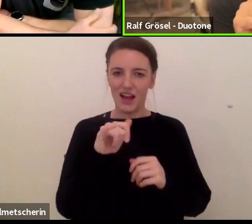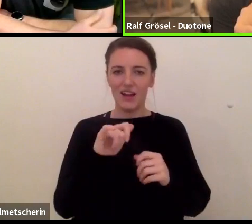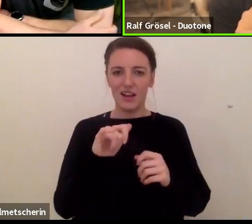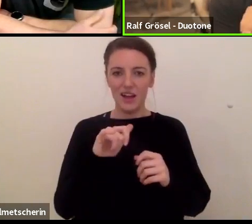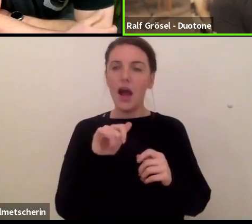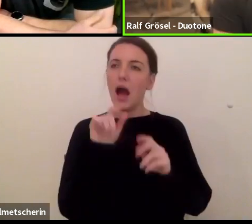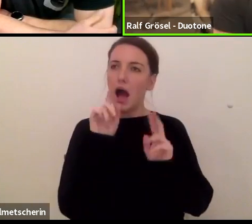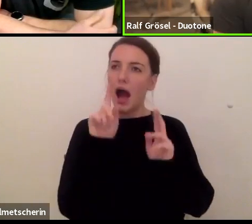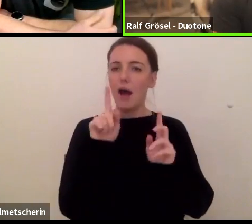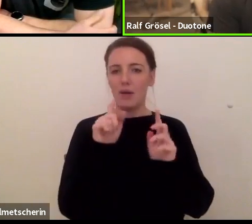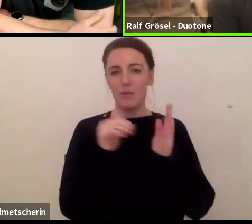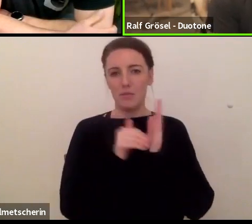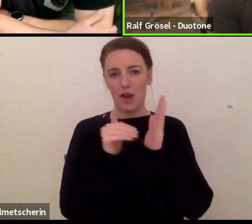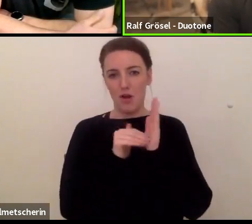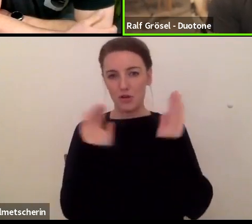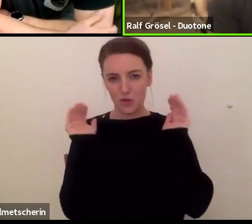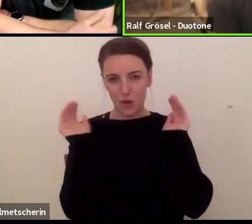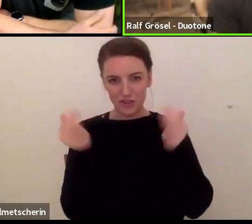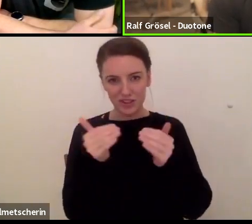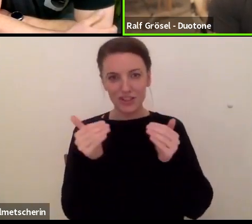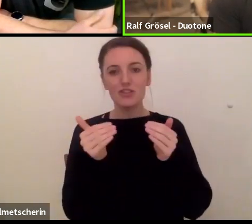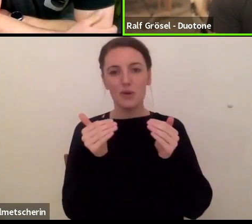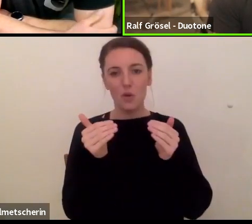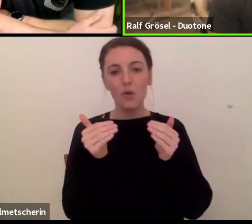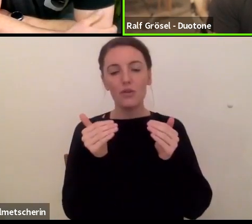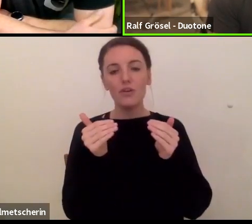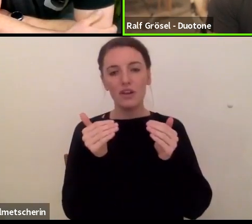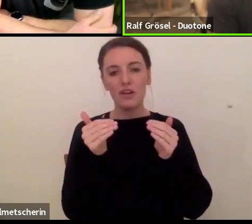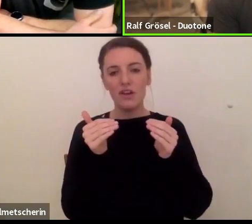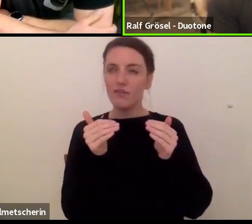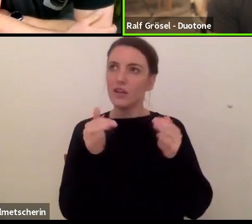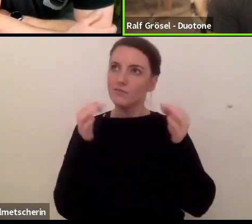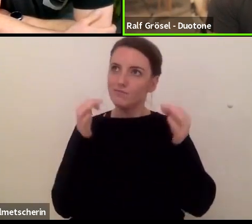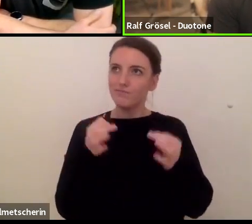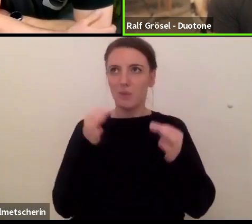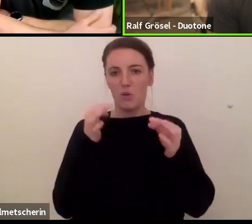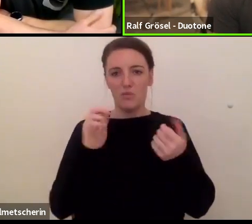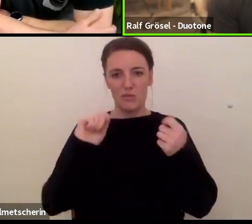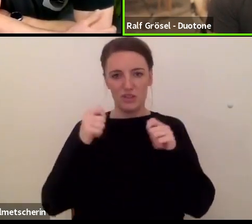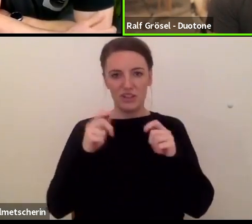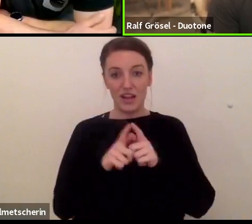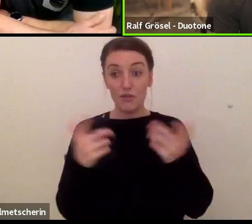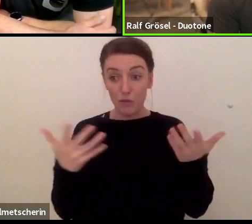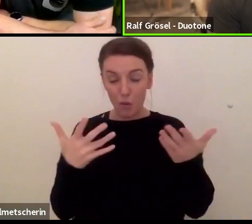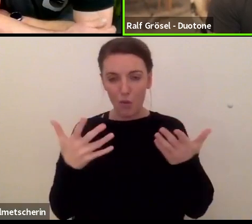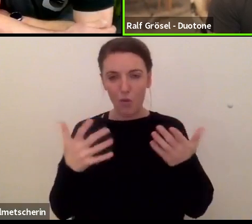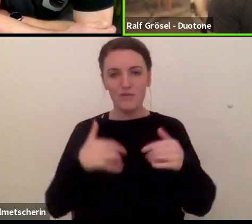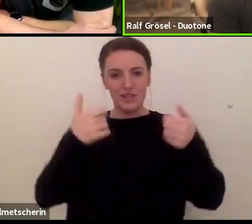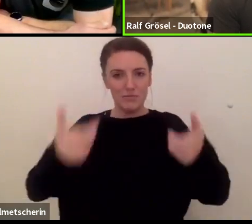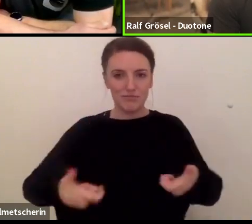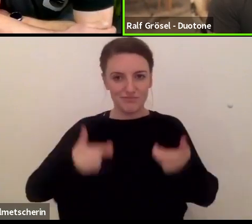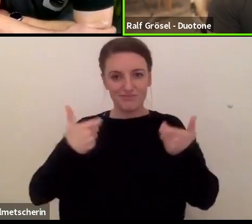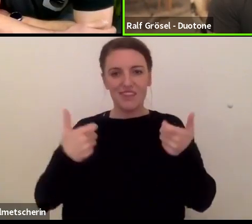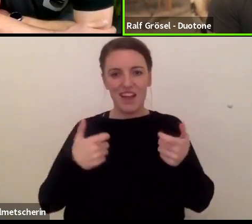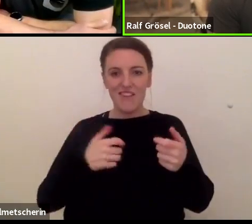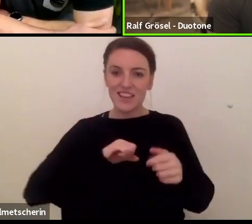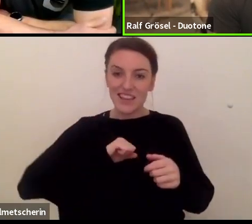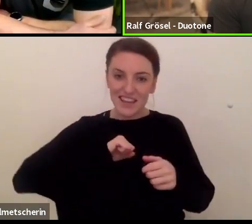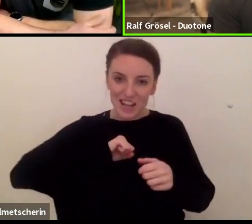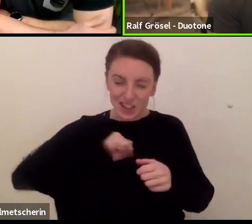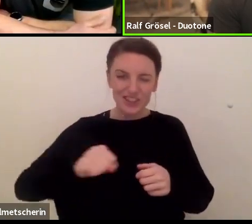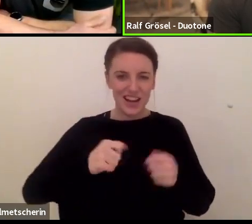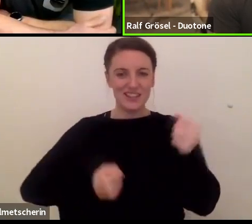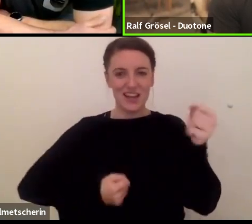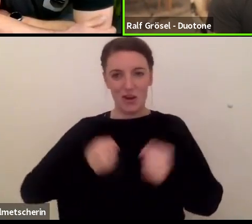anderes denken darf und das ist halt, wenn ich im Rennauto sitze. weil die Wahrscheinlichkeit oder die Gefahr, dass du so ein Auto halt zu